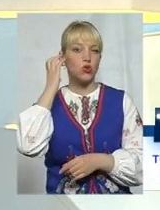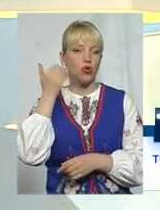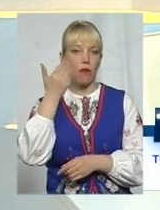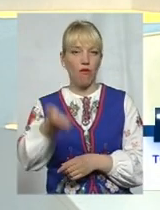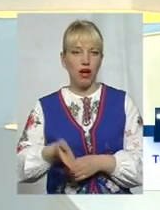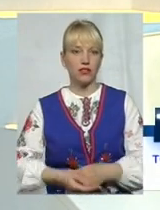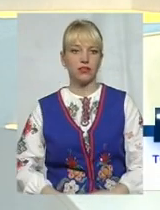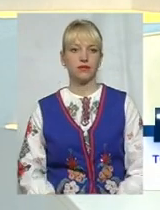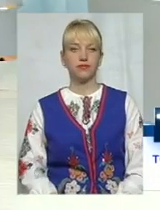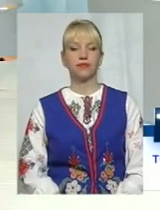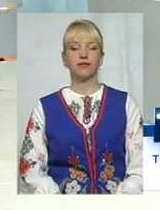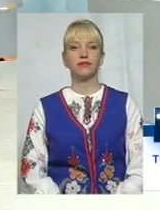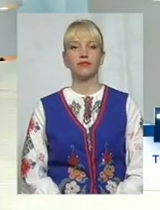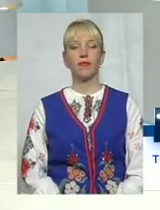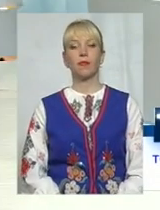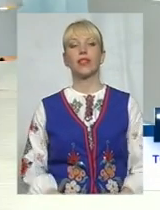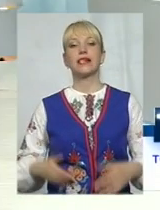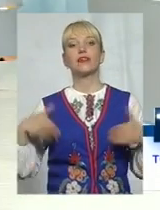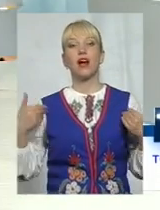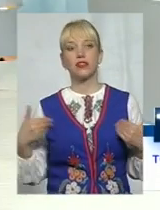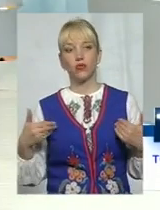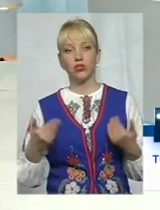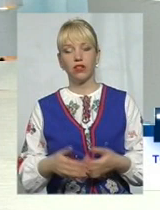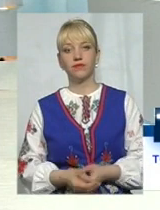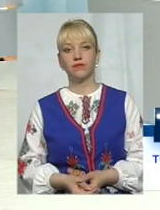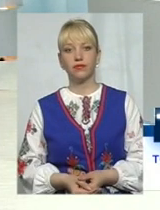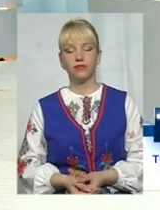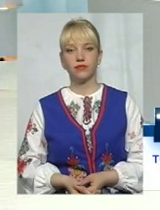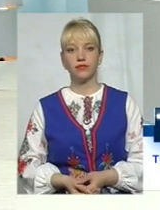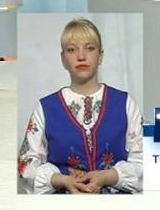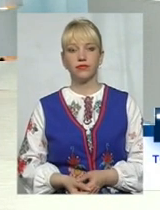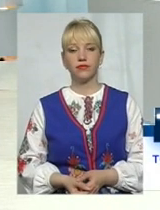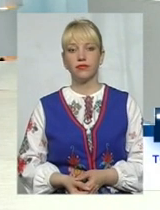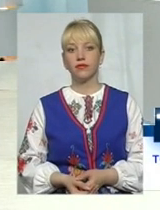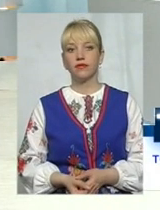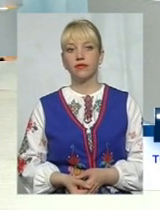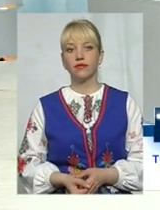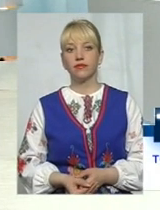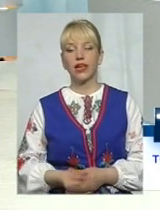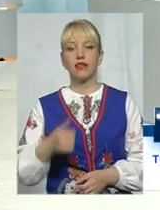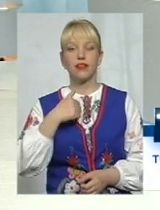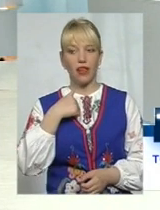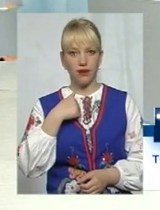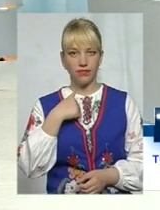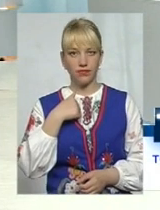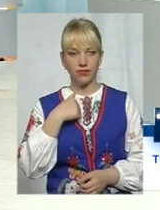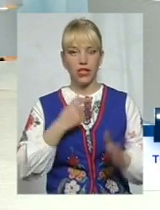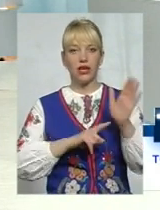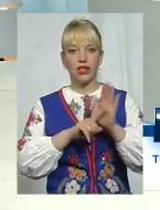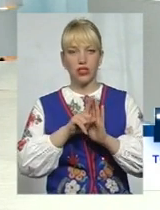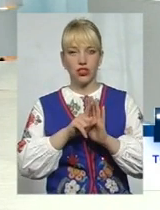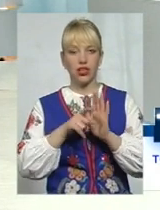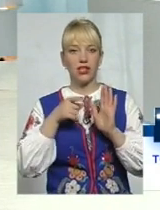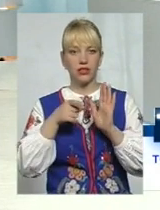Говоріть, будь ласка. Здравствуйте. Доброго здоров'я. Я в своє час, починаючи з 1986